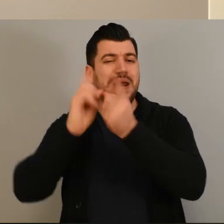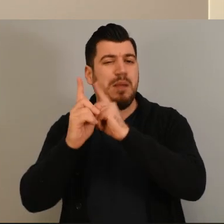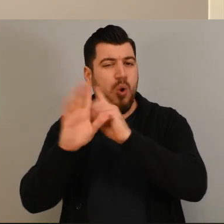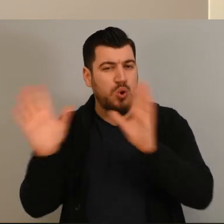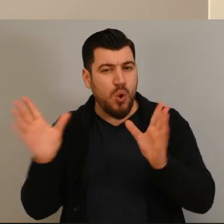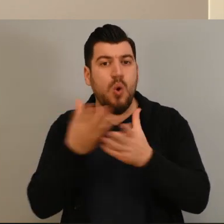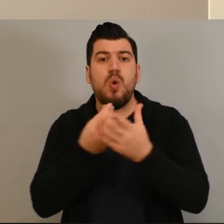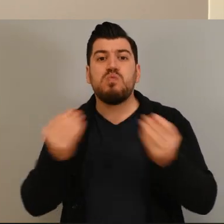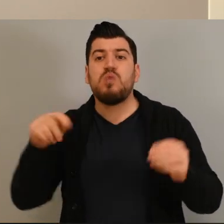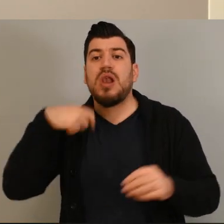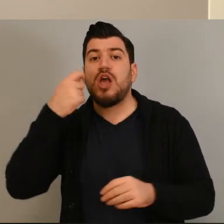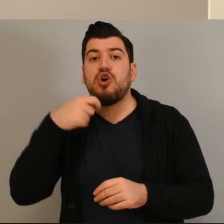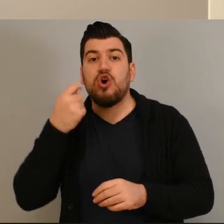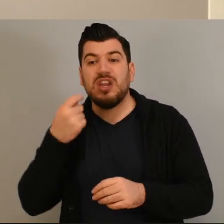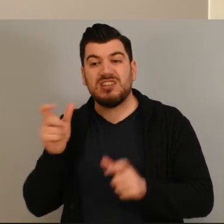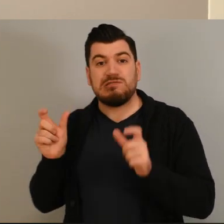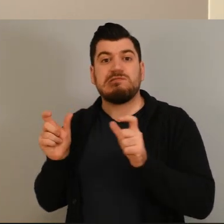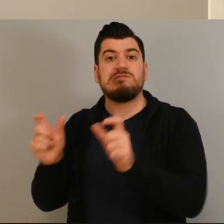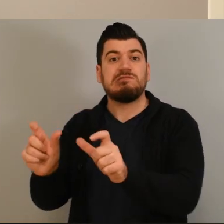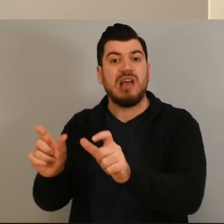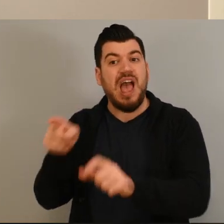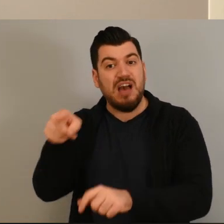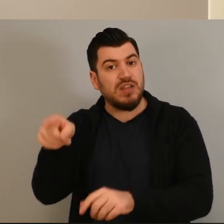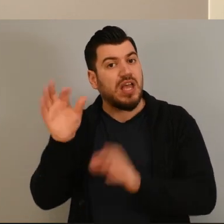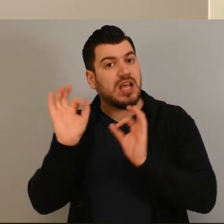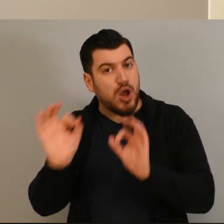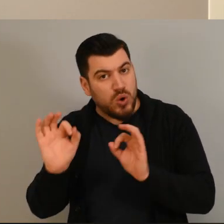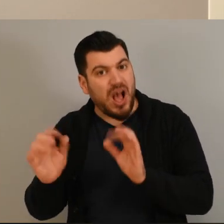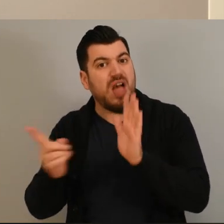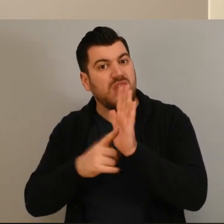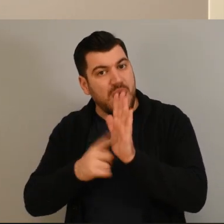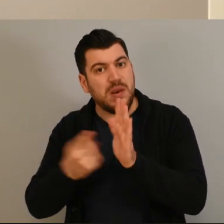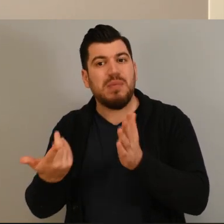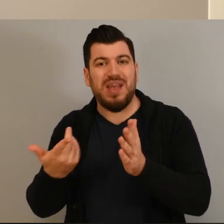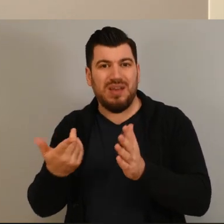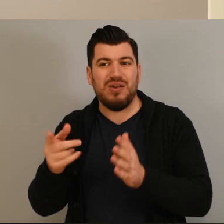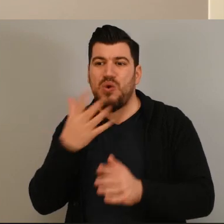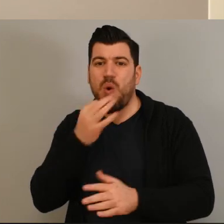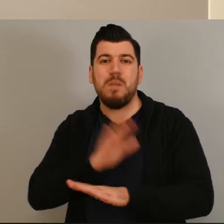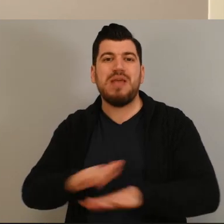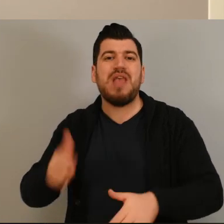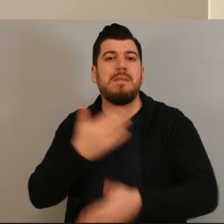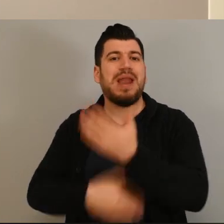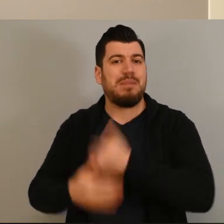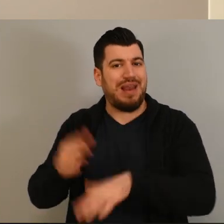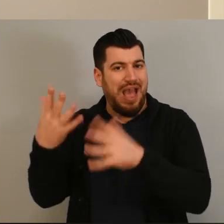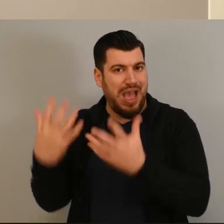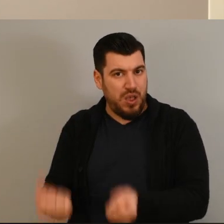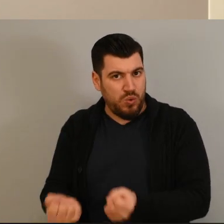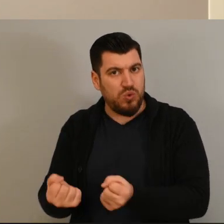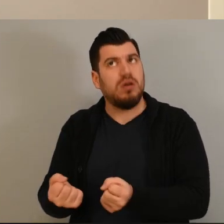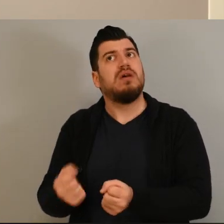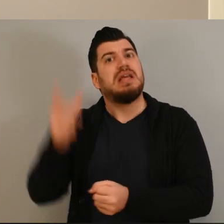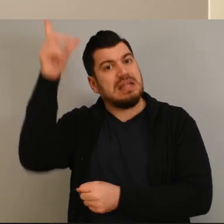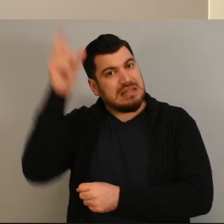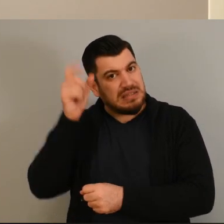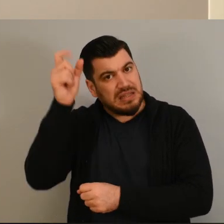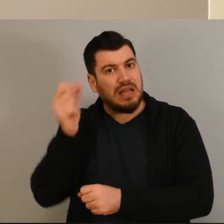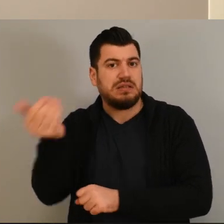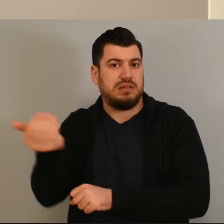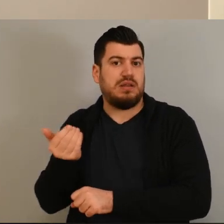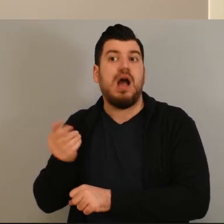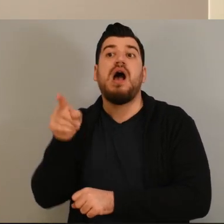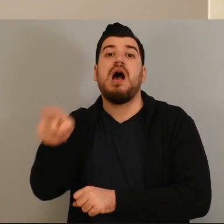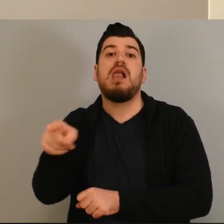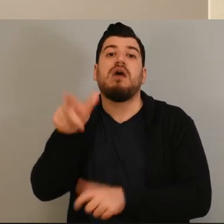παιδιών με αναπηρία στο να μην μπορούν να λάβουν με ανθρώπινους όρους την σύνταξή τους, όπως συνέβαινε μέχρι